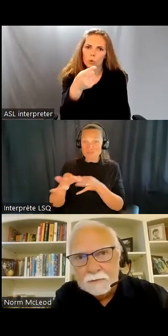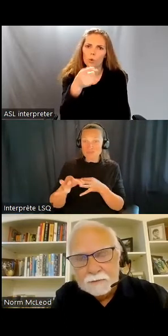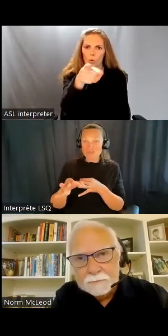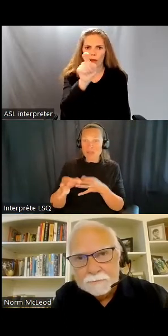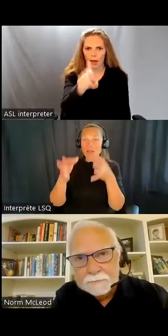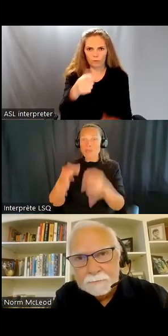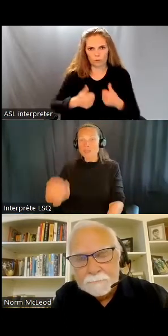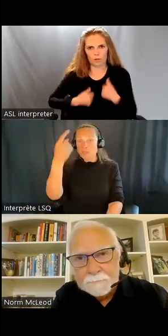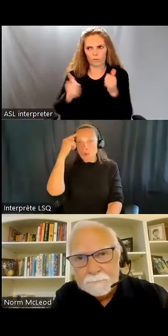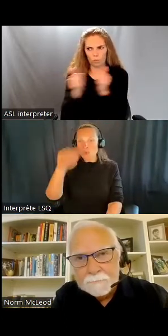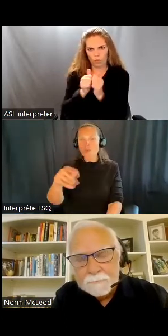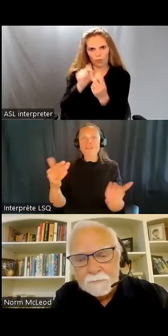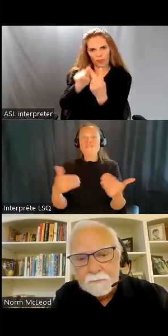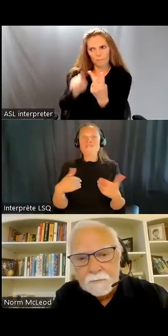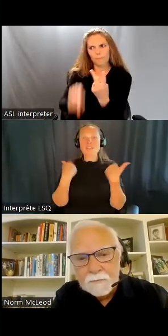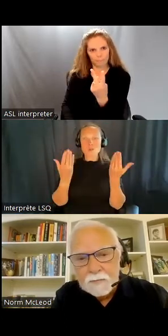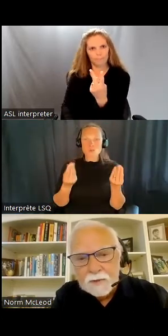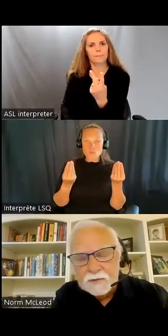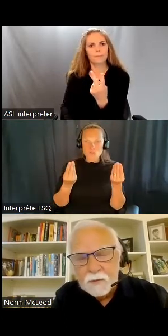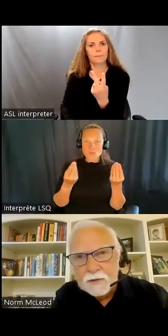vivre et avec qui vous allez vivre.